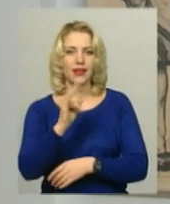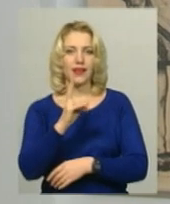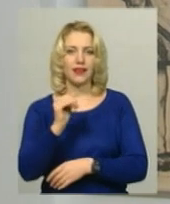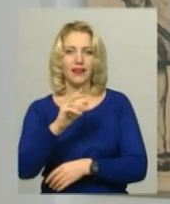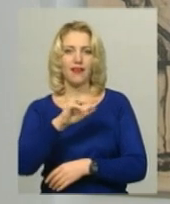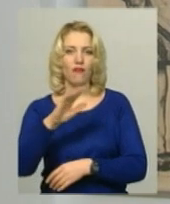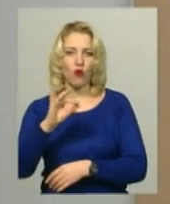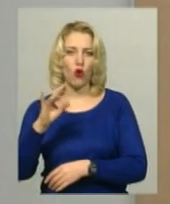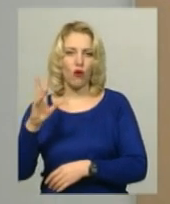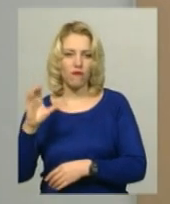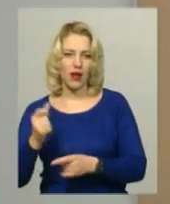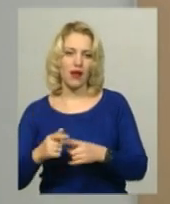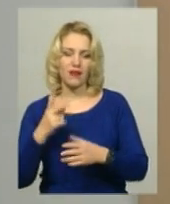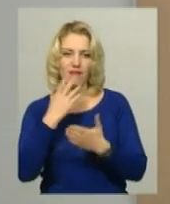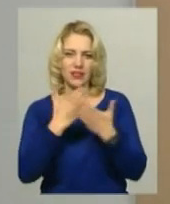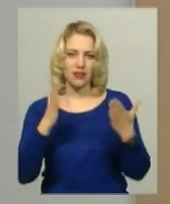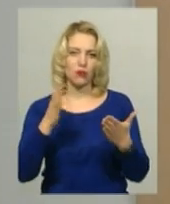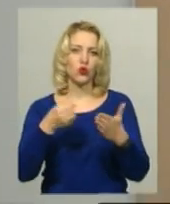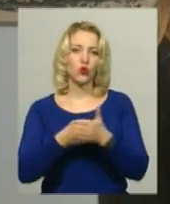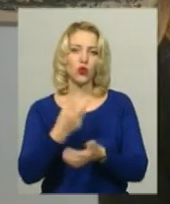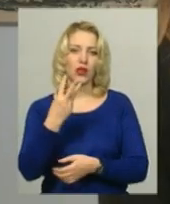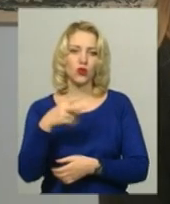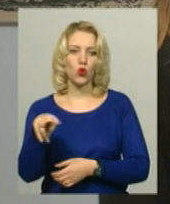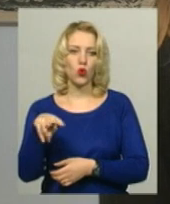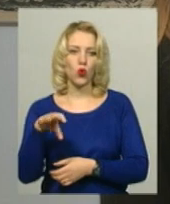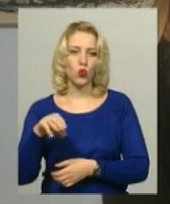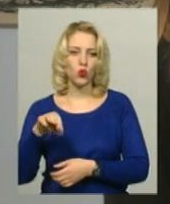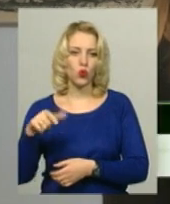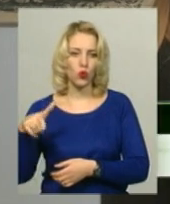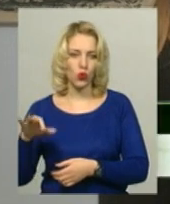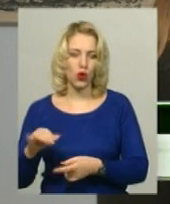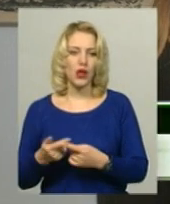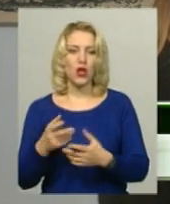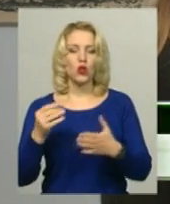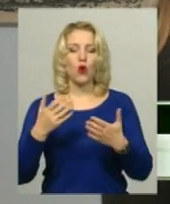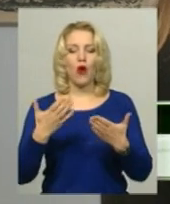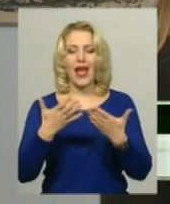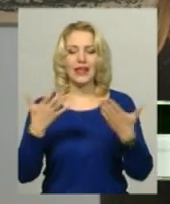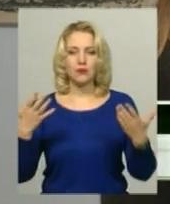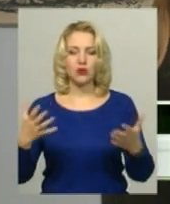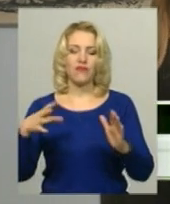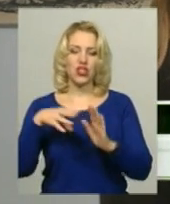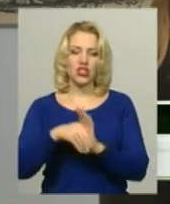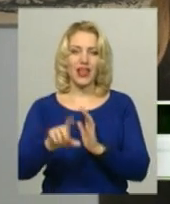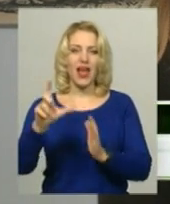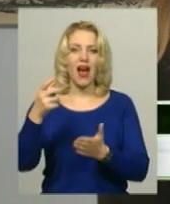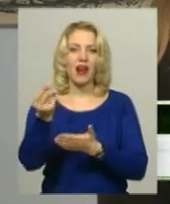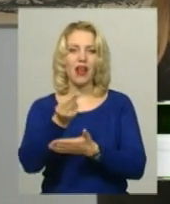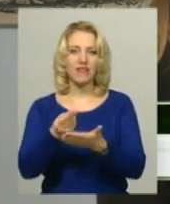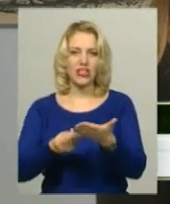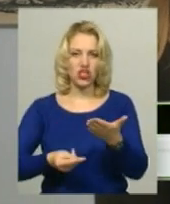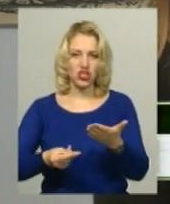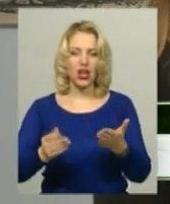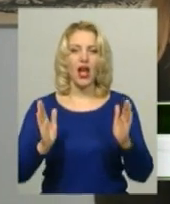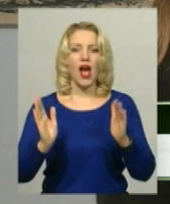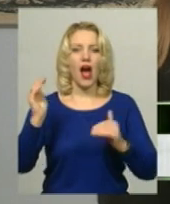Виставку можна буде переглянути до 3 лютого. До експозиції увійшли графічні аркоші відомих